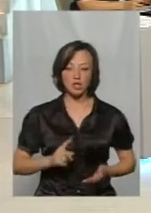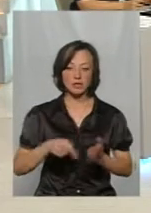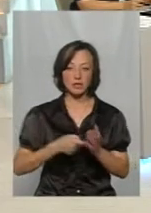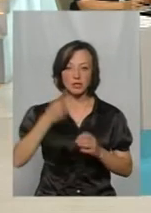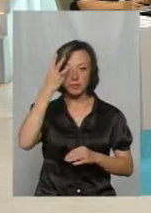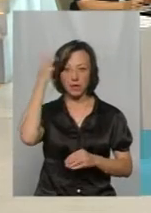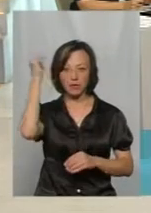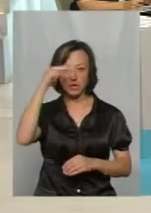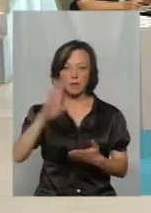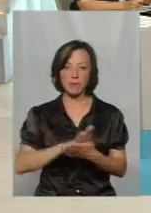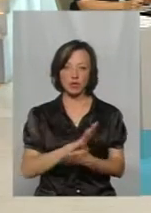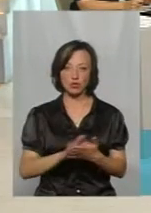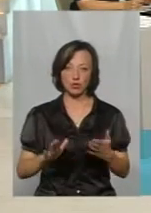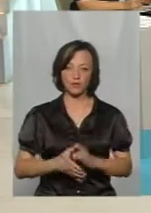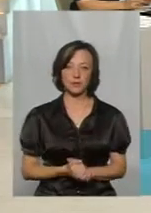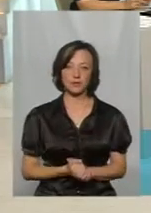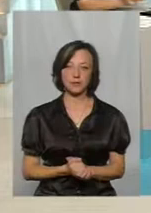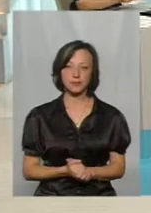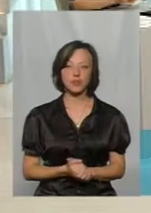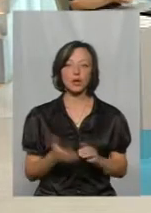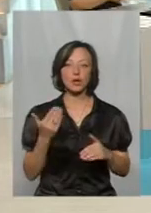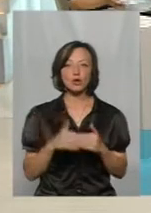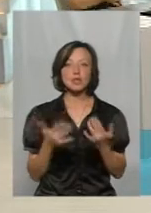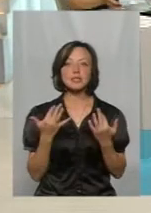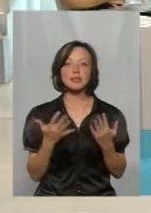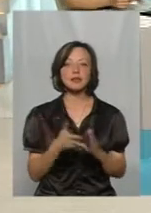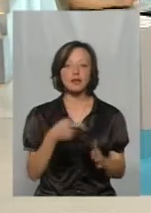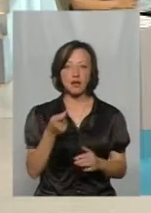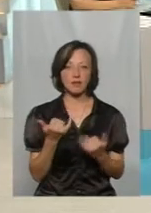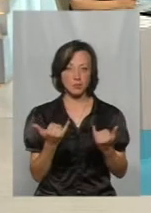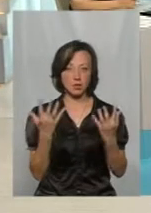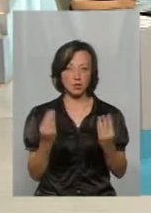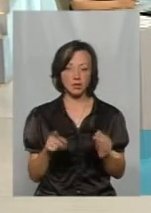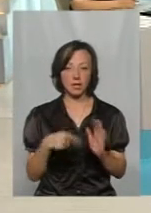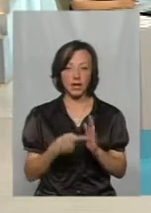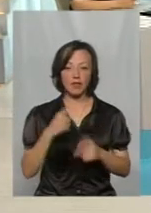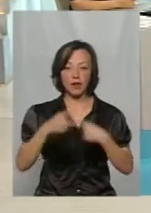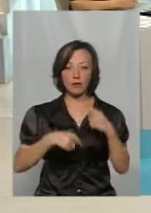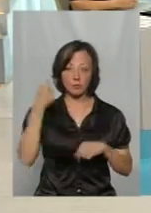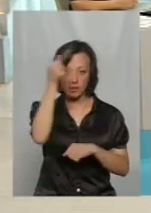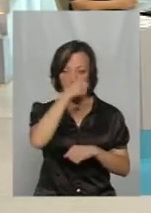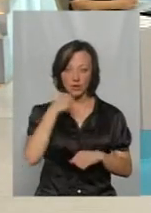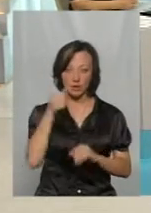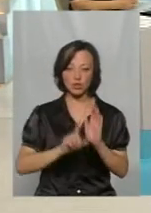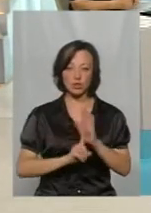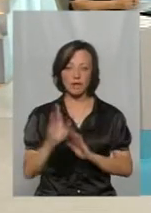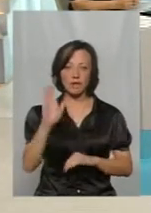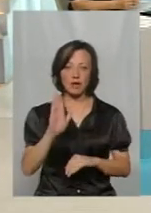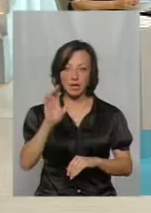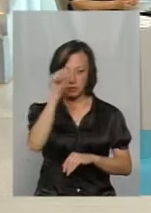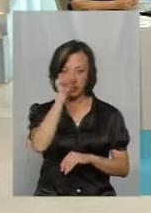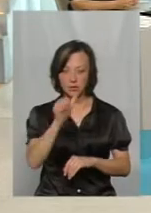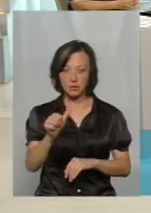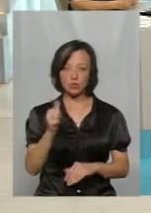Хмельницького, навчання безкоштовне. Вже скільки заяв маєте на сьогодні? На наступний навчальний рік, який починається з вересня